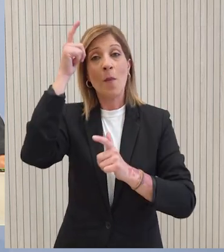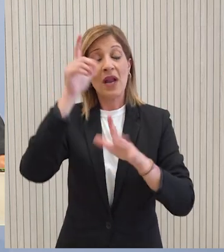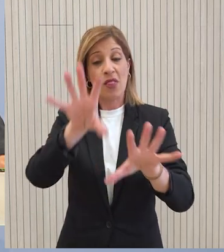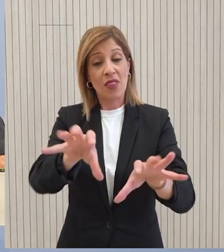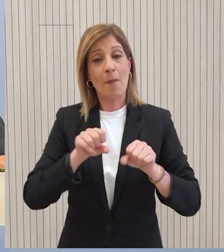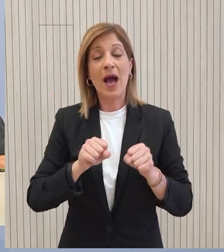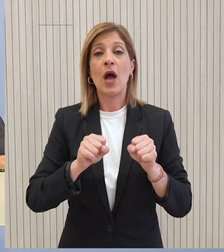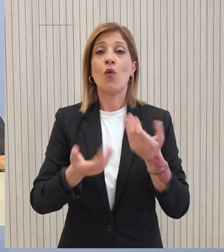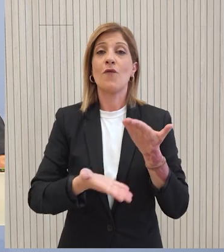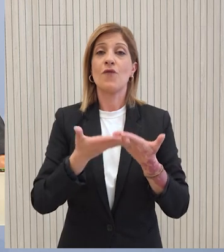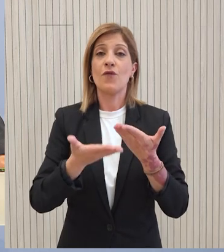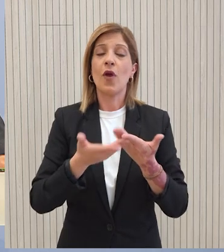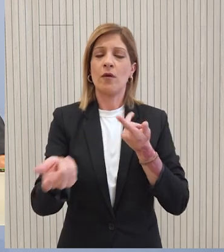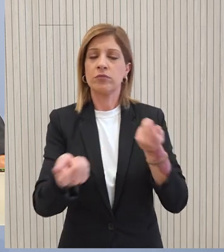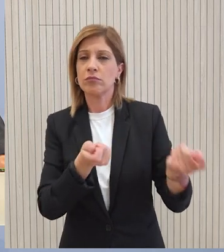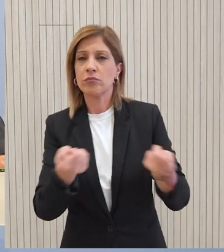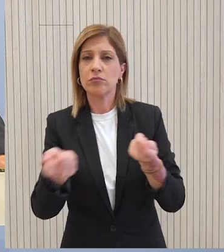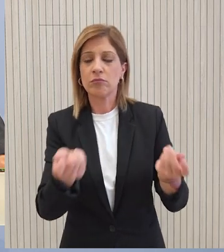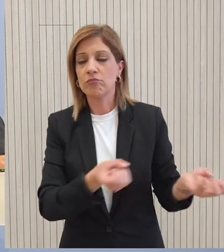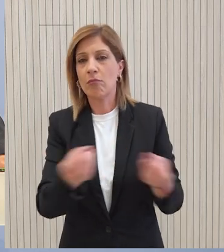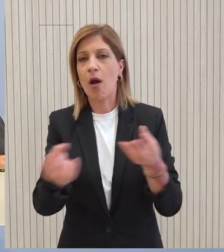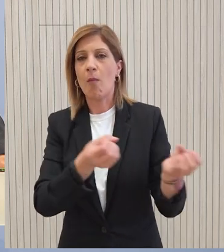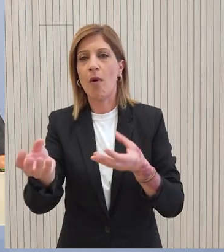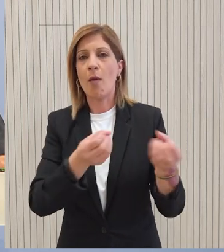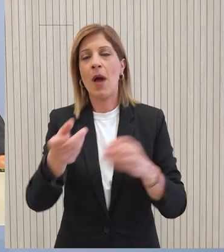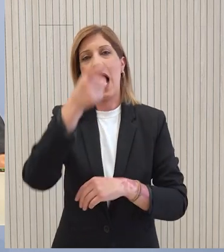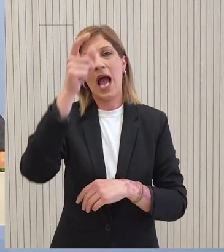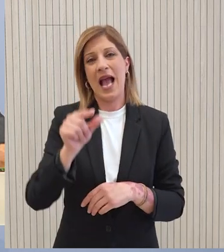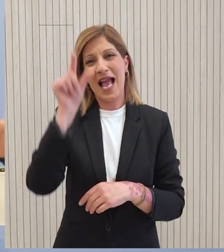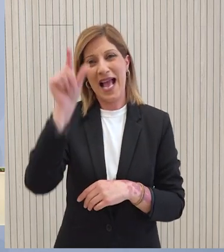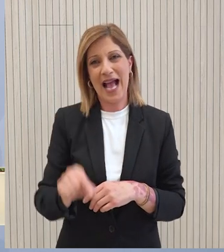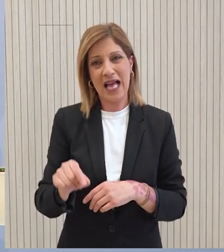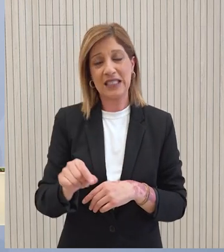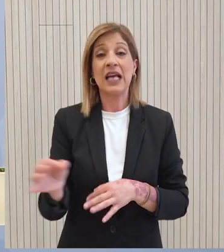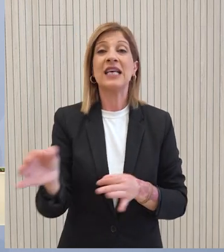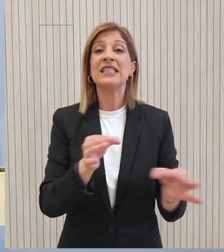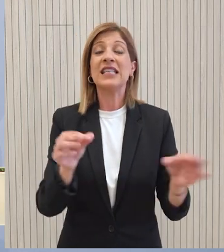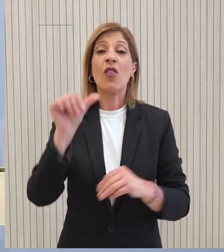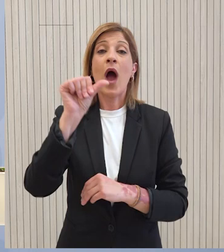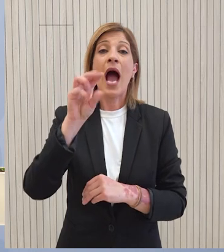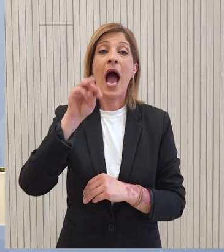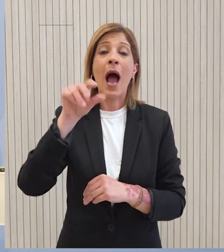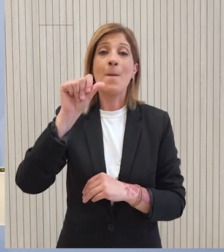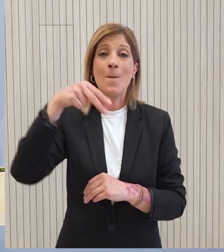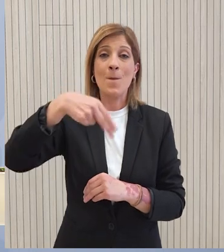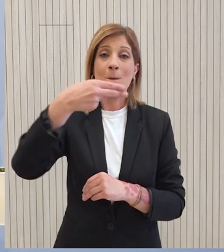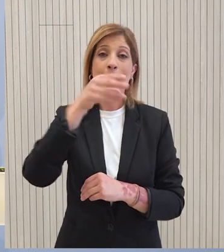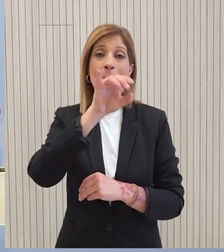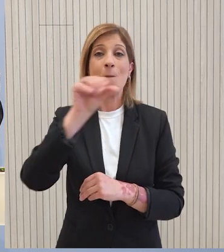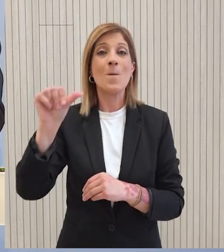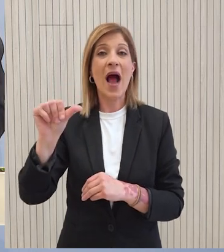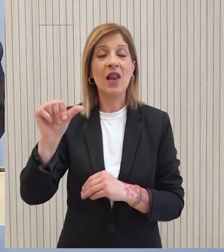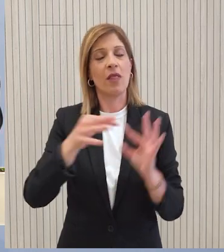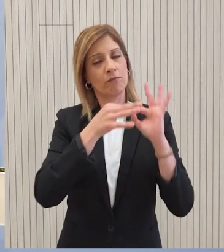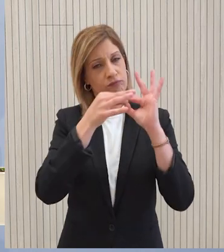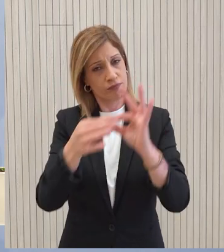παραλάβουν τη βοήθεια και θα συντονίσουν την διανομή τους στη Γάζα. Η εφαρμογή του σχεδίου Αμάλθια σε στενό συντονισμό με τους εταίρους μας